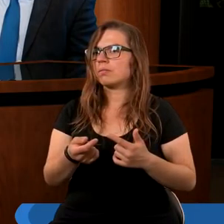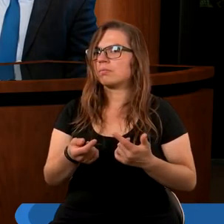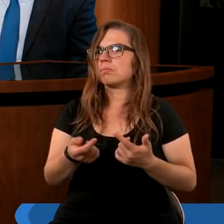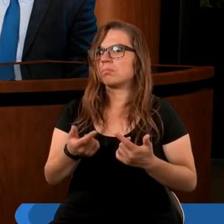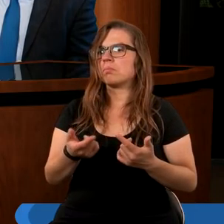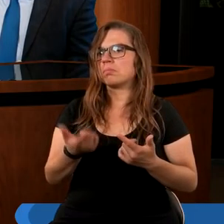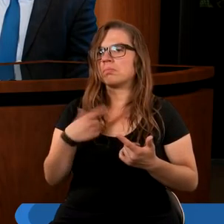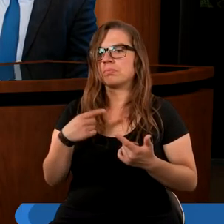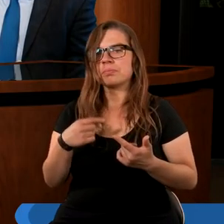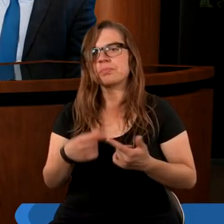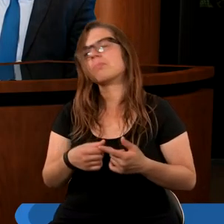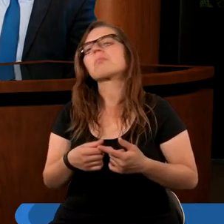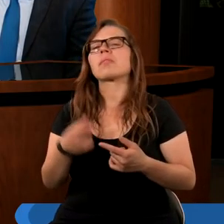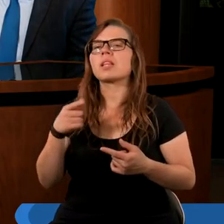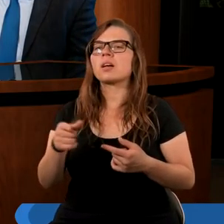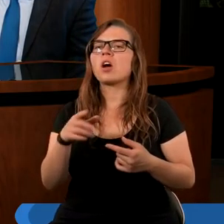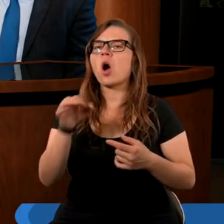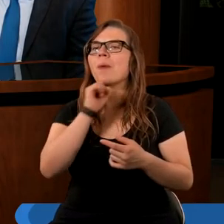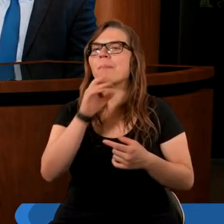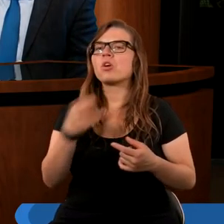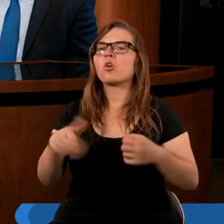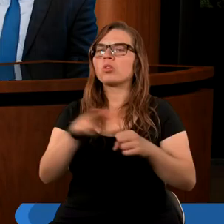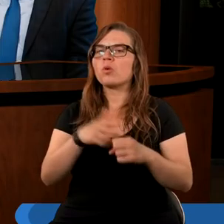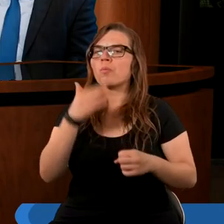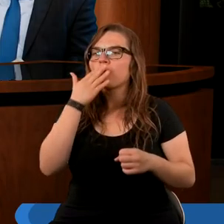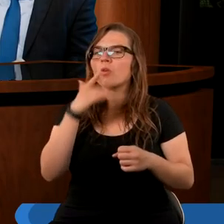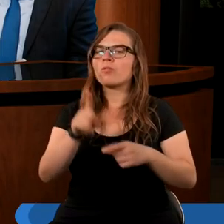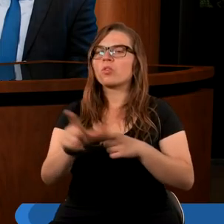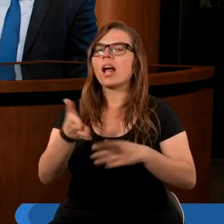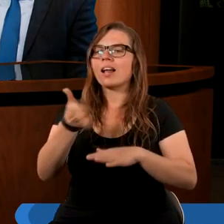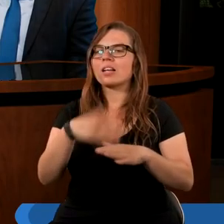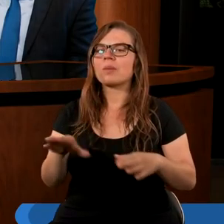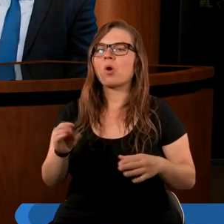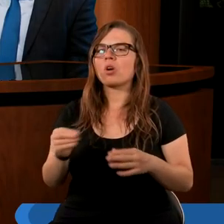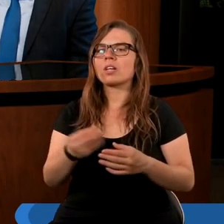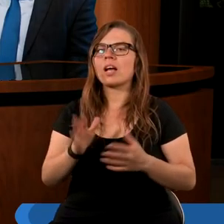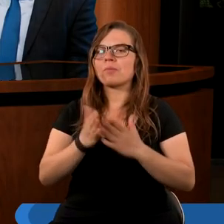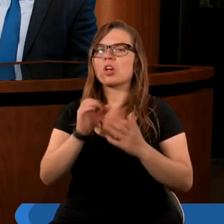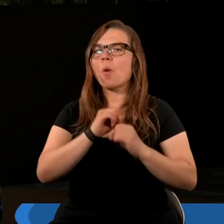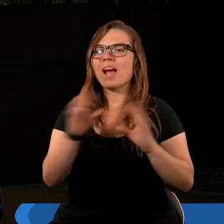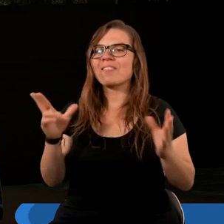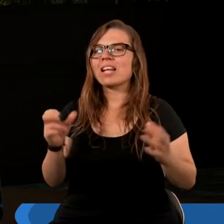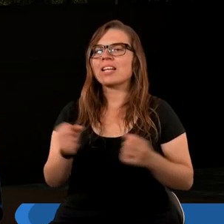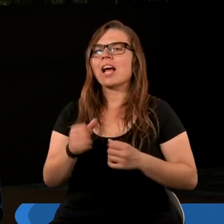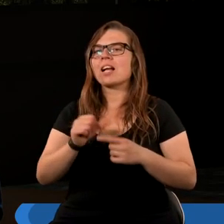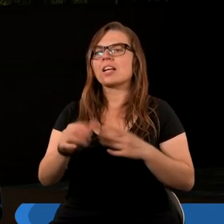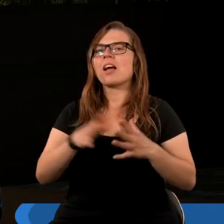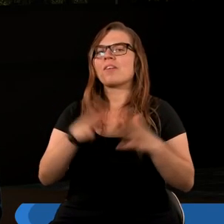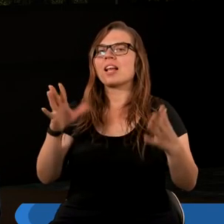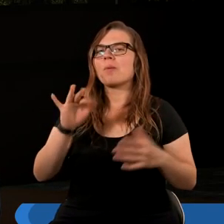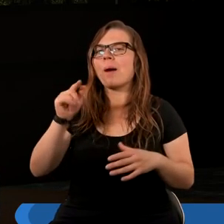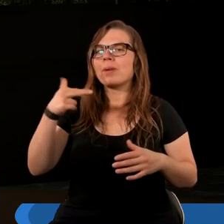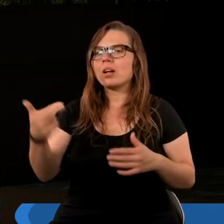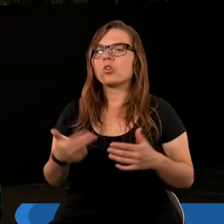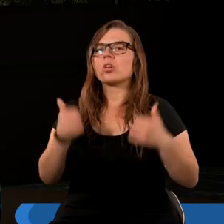Myślę, że warto dodać opis Babilonu, który jest w 18 rozdziale Księgi Objawienia, gdzie jest Wielki